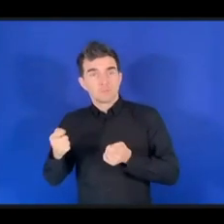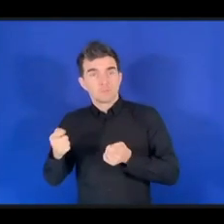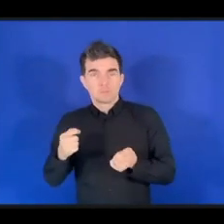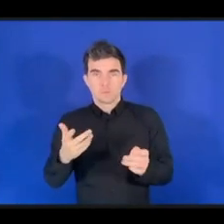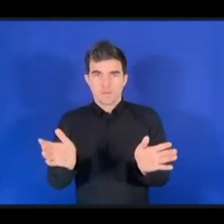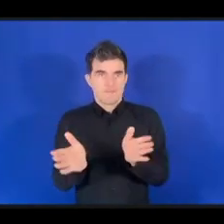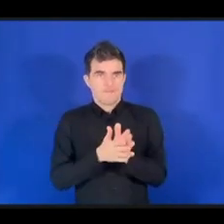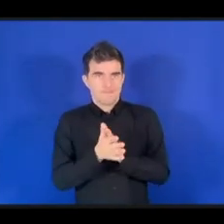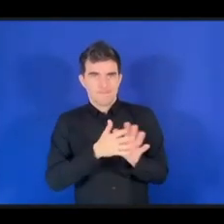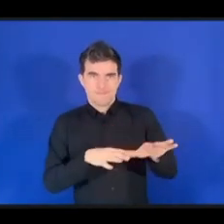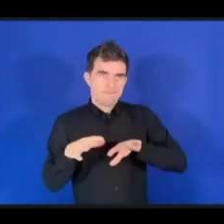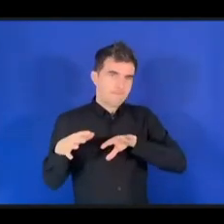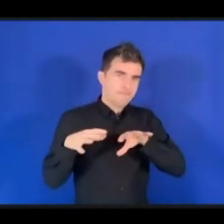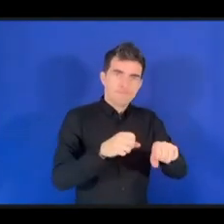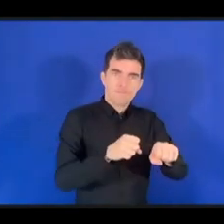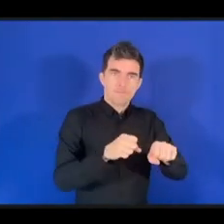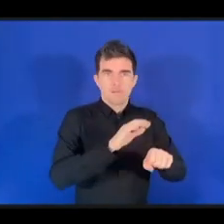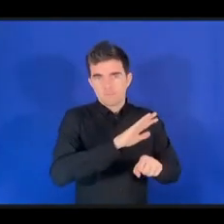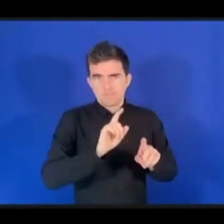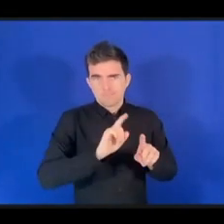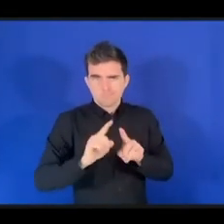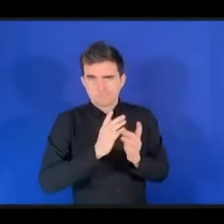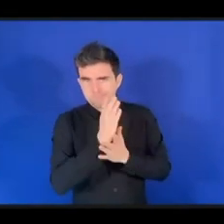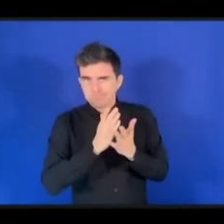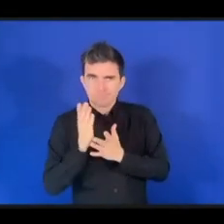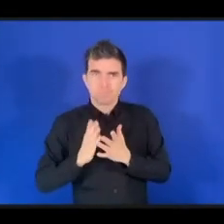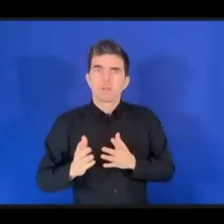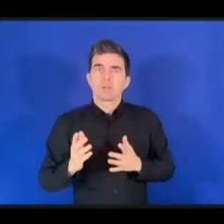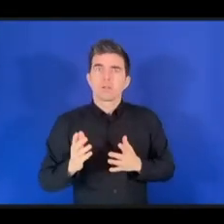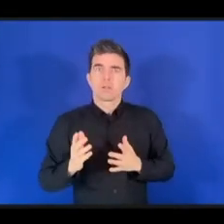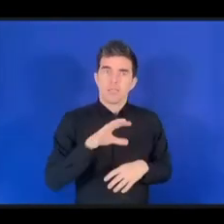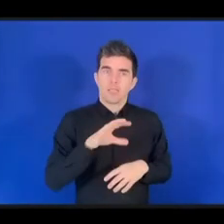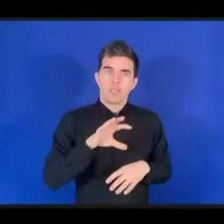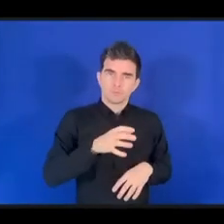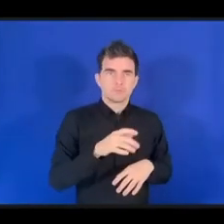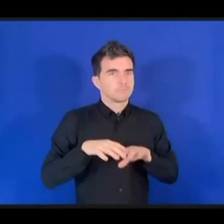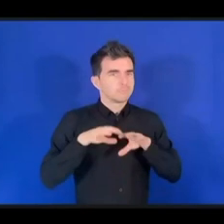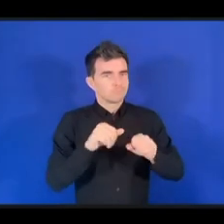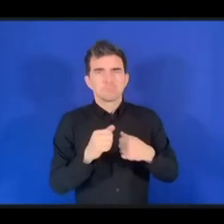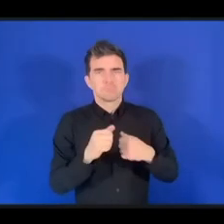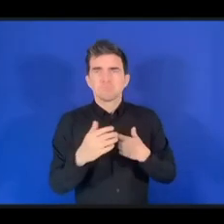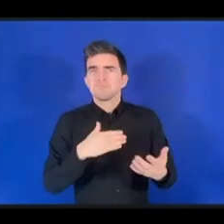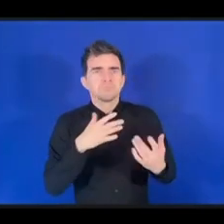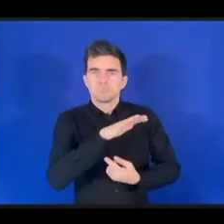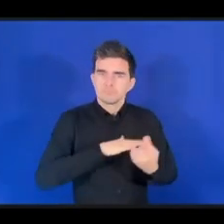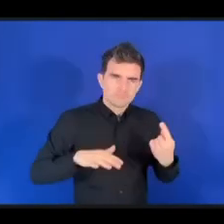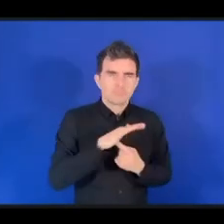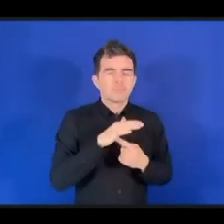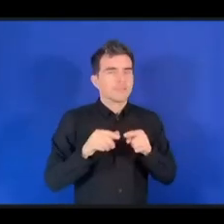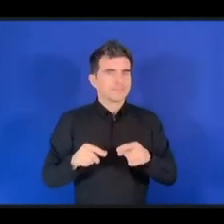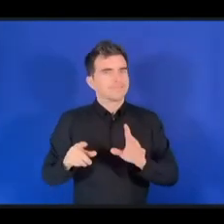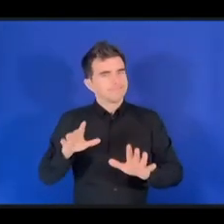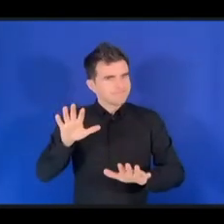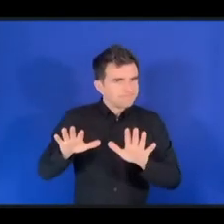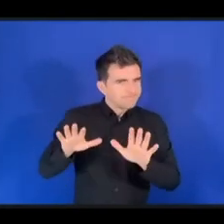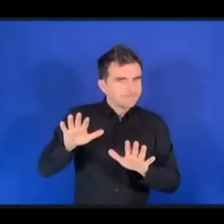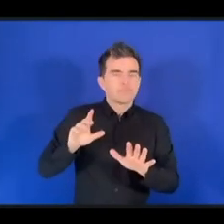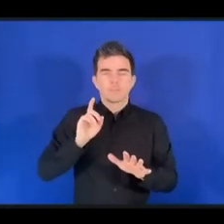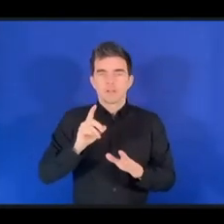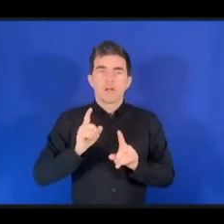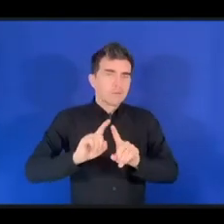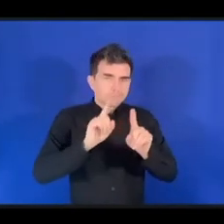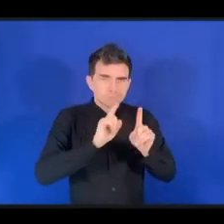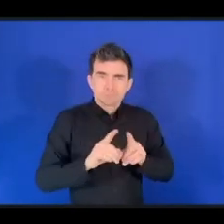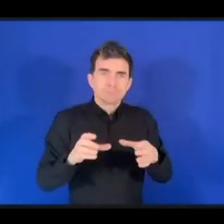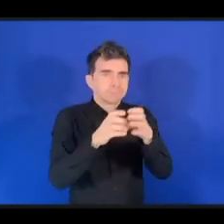там, где у одной страны один голос, вне зависимости от размера, это одно. Но процесс